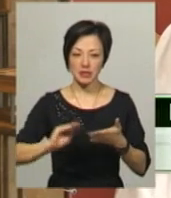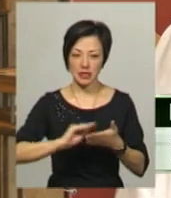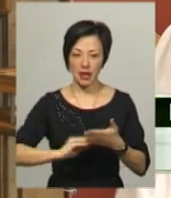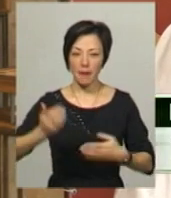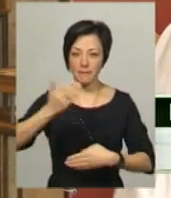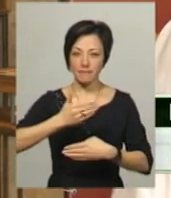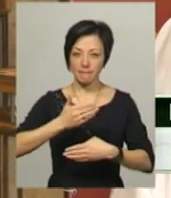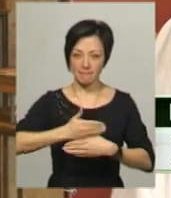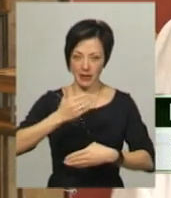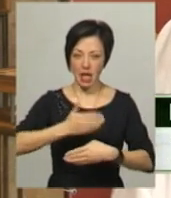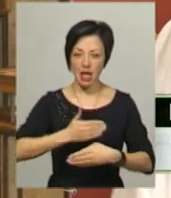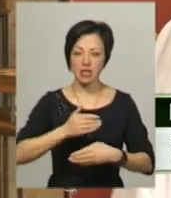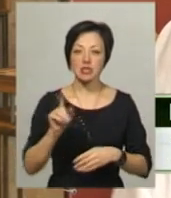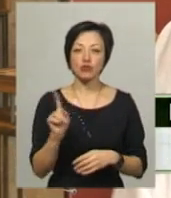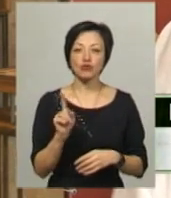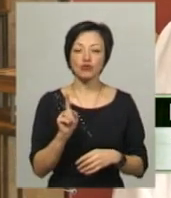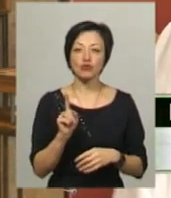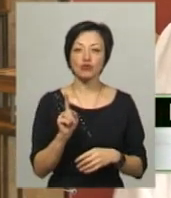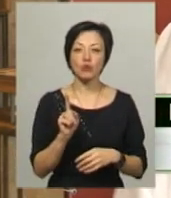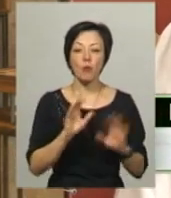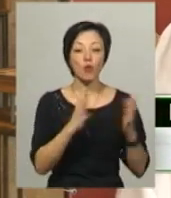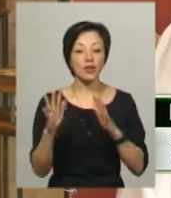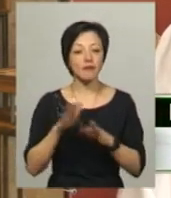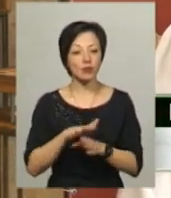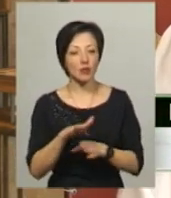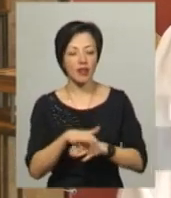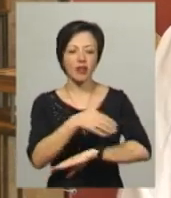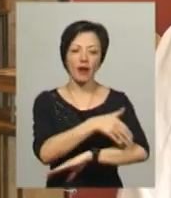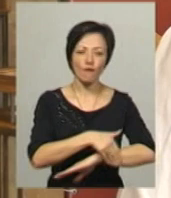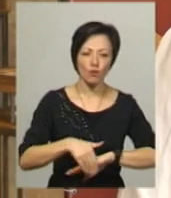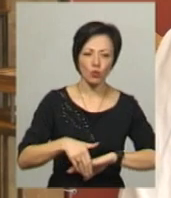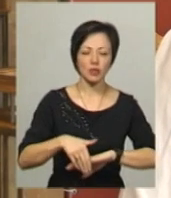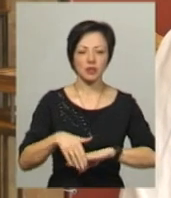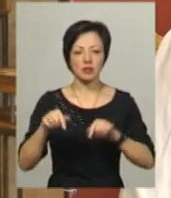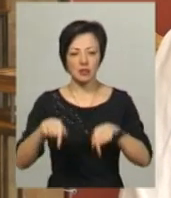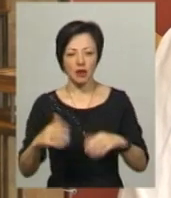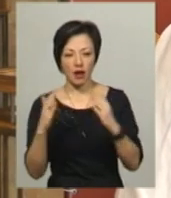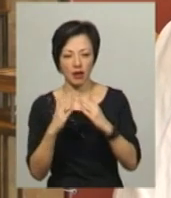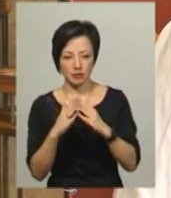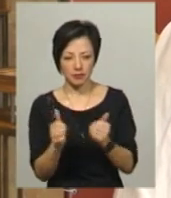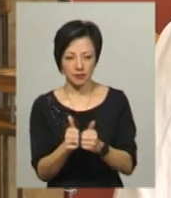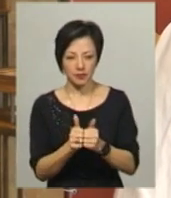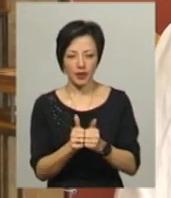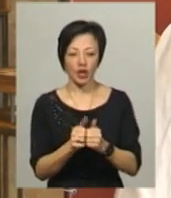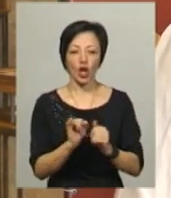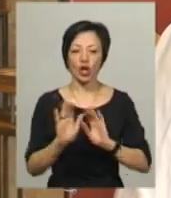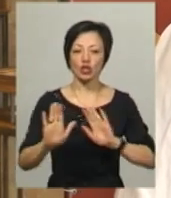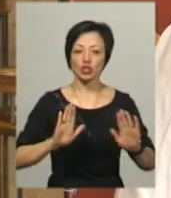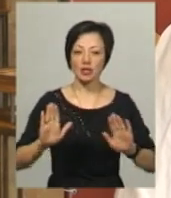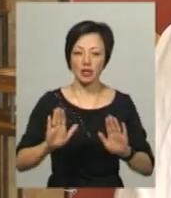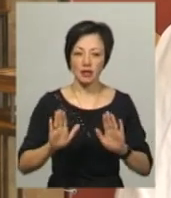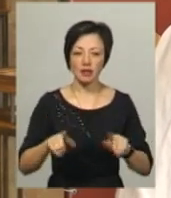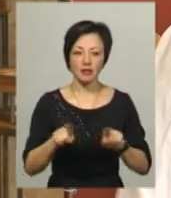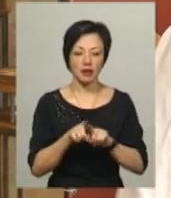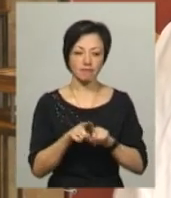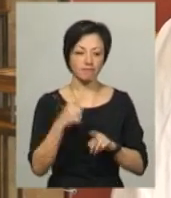«Квіткою з наявником», що події відбувалися то на вулиці, двір, хата. І режисери ставали так